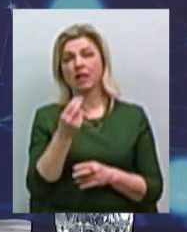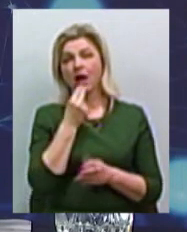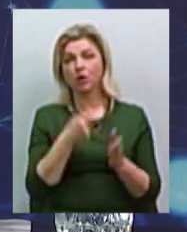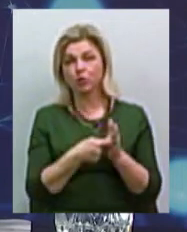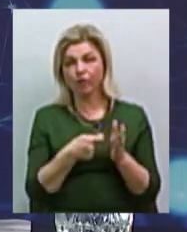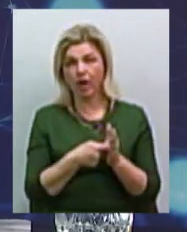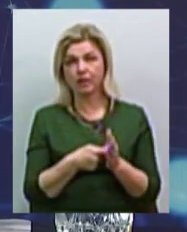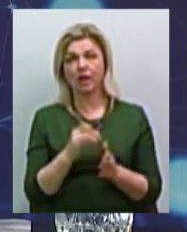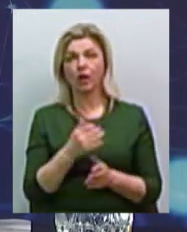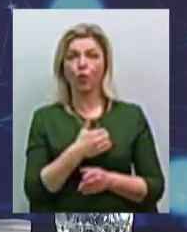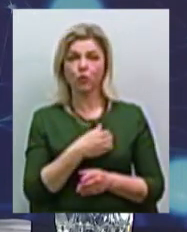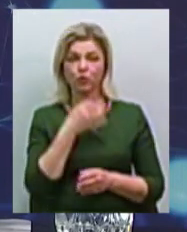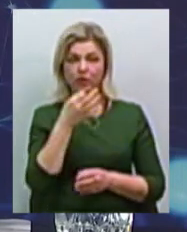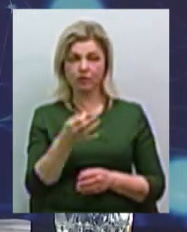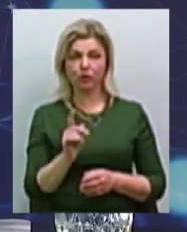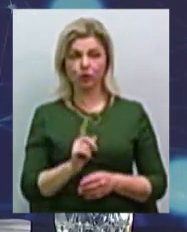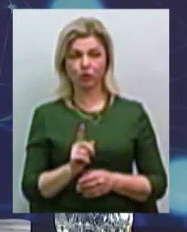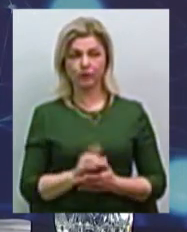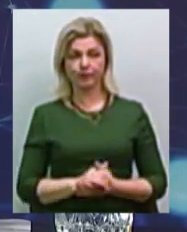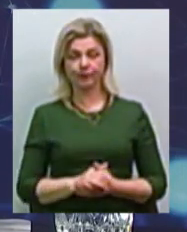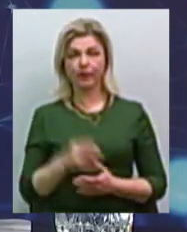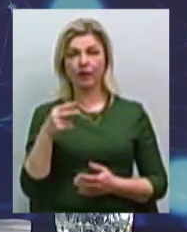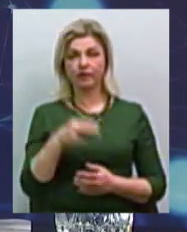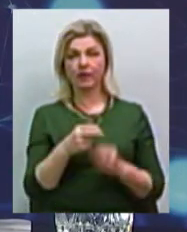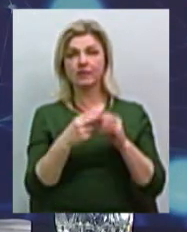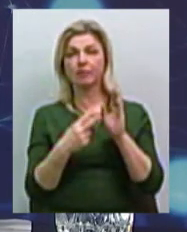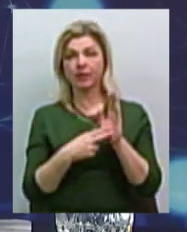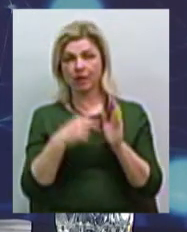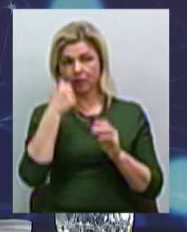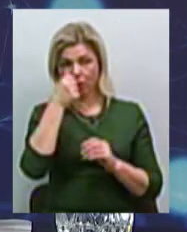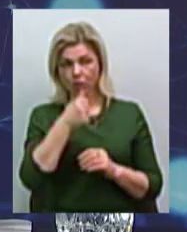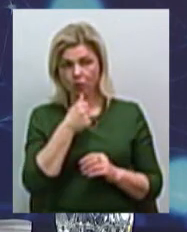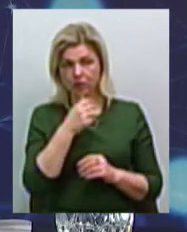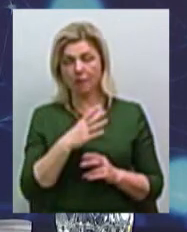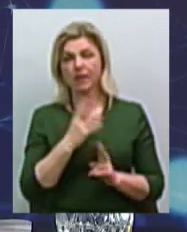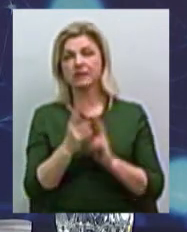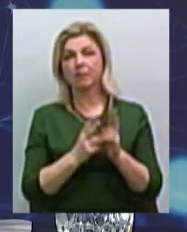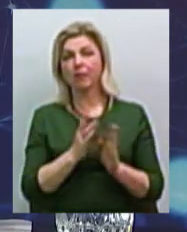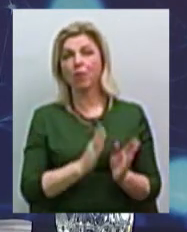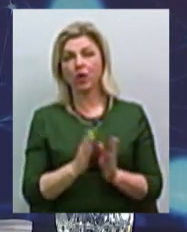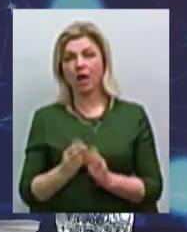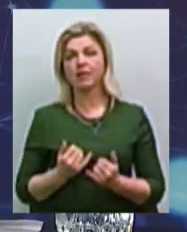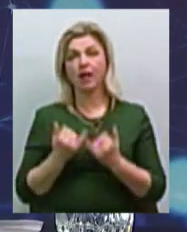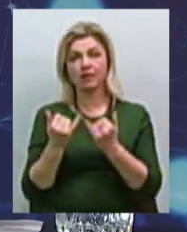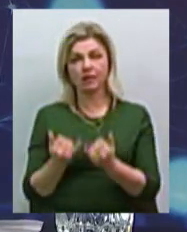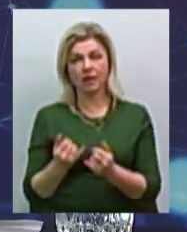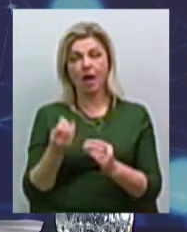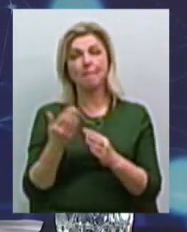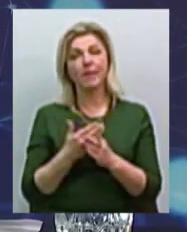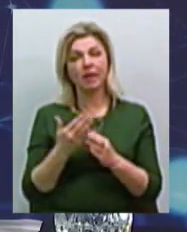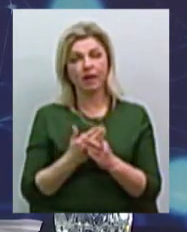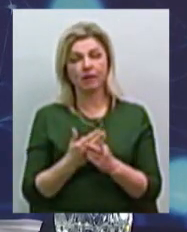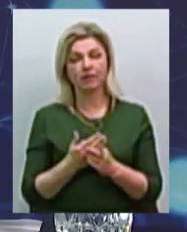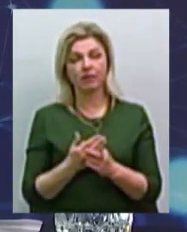І хочу сказати, що в 2017 році був змінений порядок на надання пільг, які